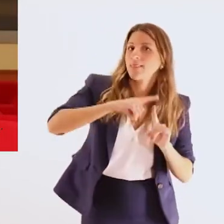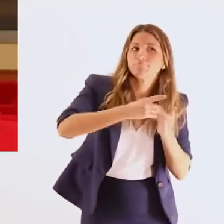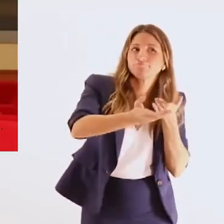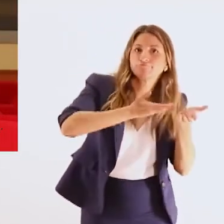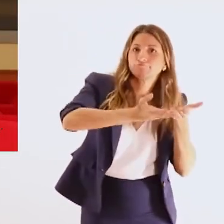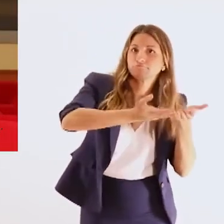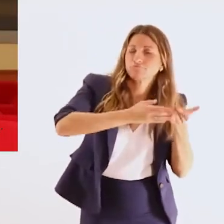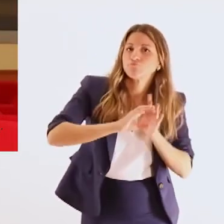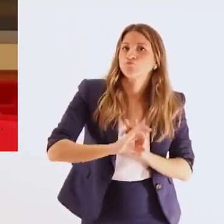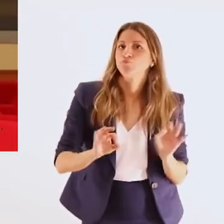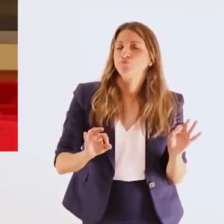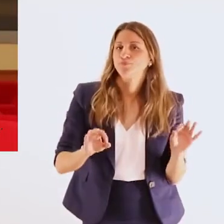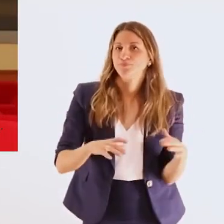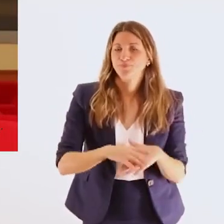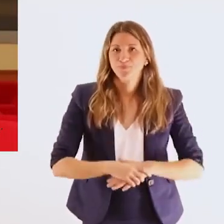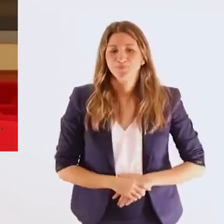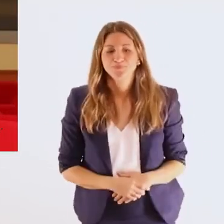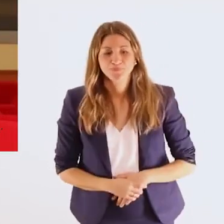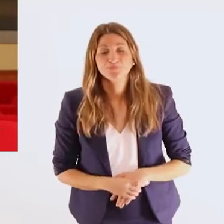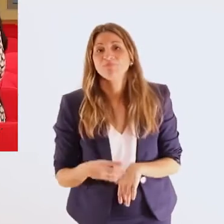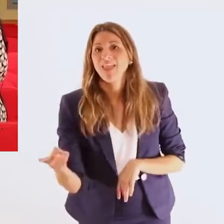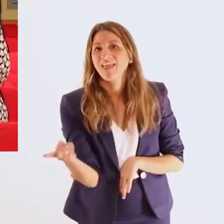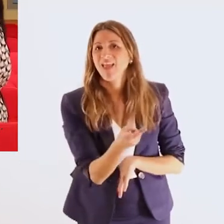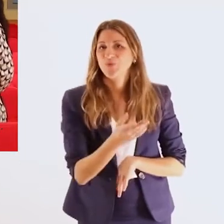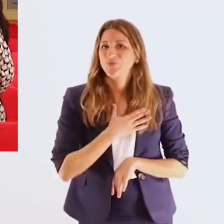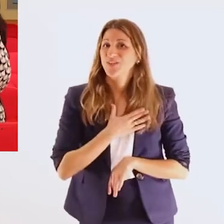καθώς και τεχνικών εξυπηρέτησης και συναλλαγής